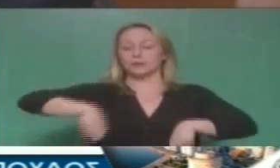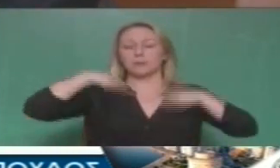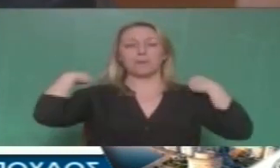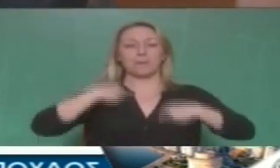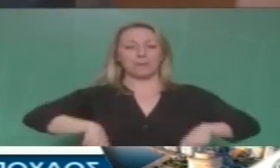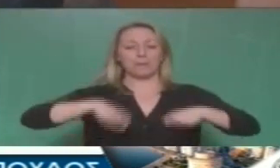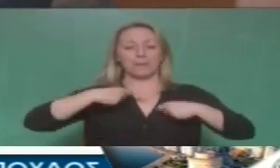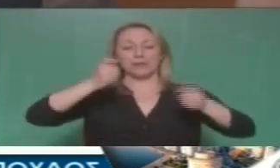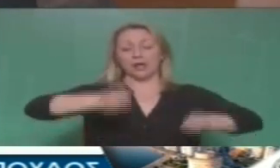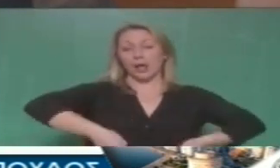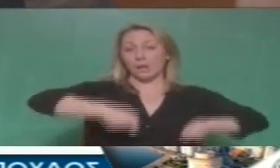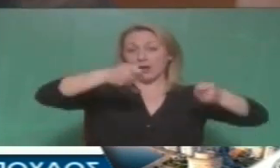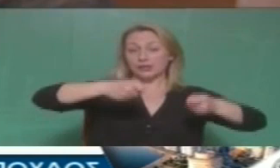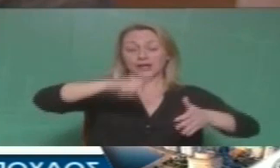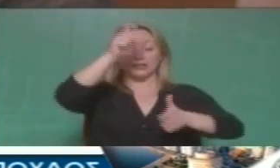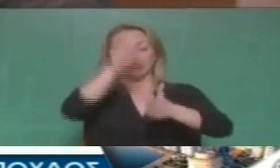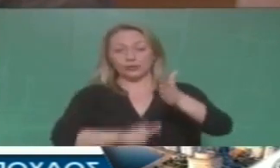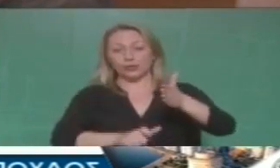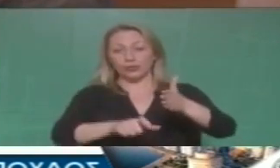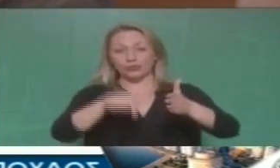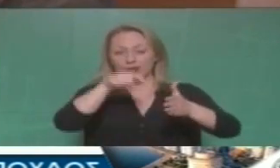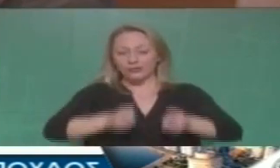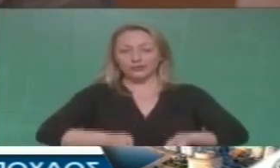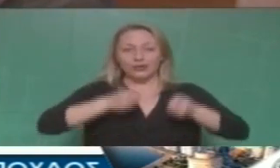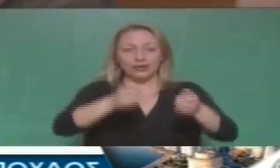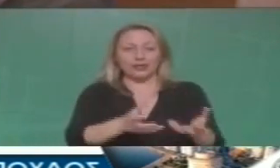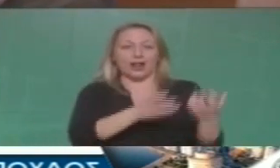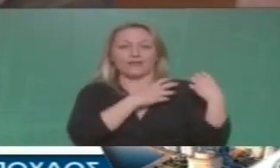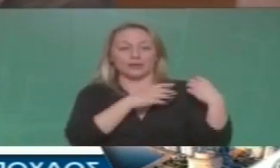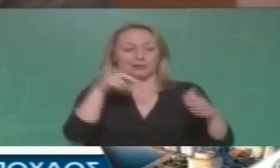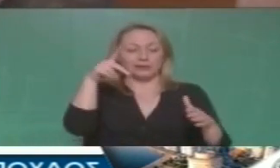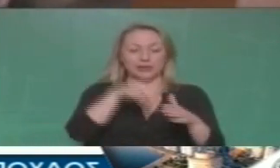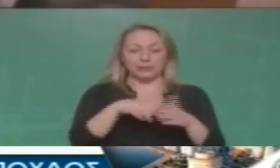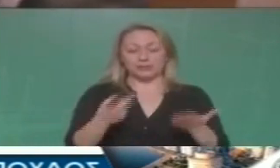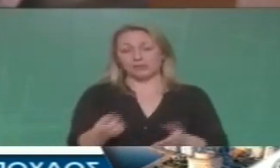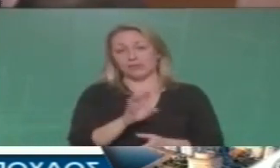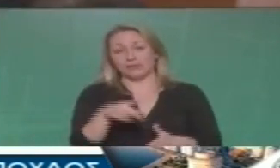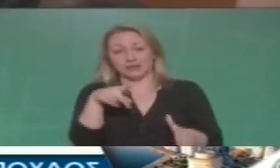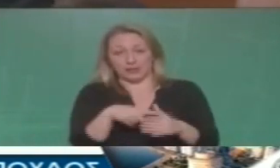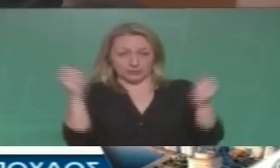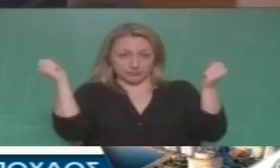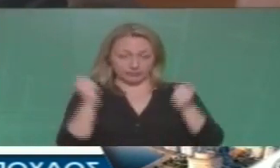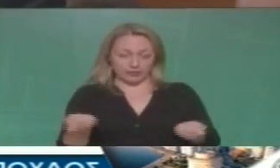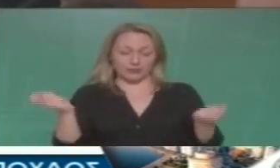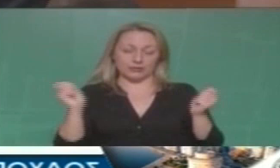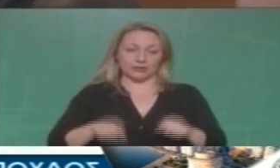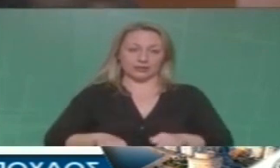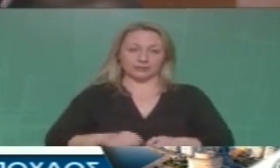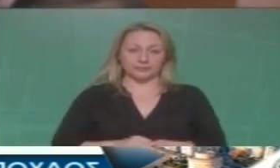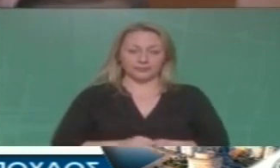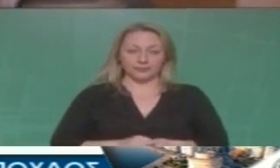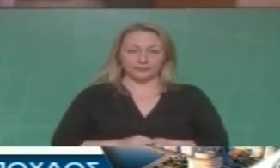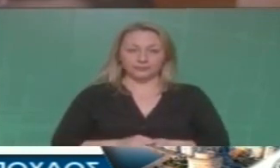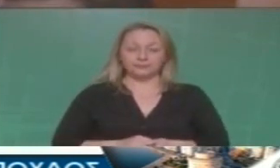όχι ίσως αλυσίδες σε ξενοδόχους σε τραπεζικά καταστήματα αλλήμωνο μην χάσουν οι τράπεζες Το